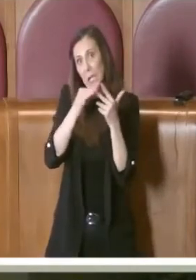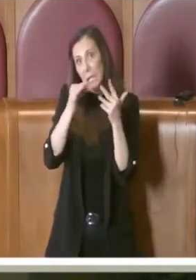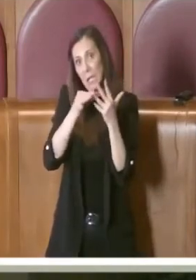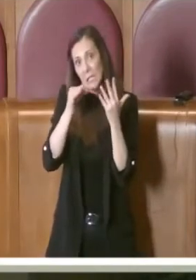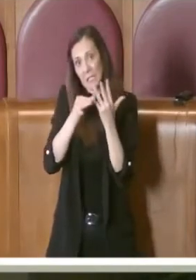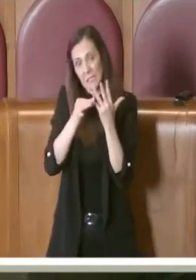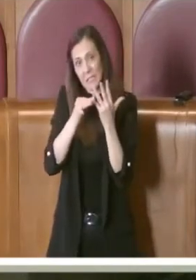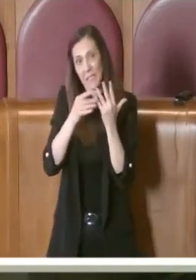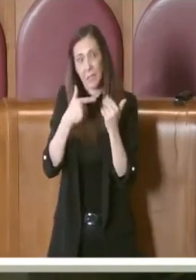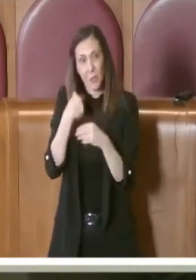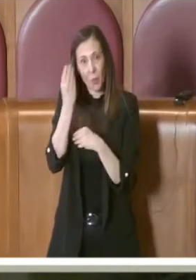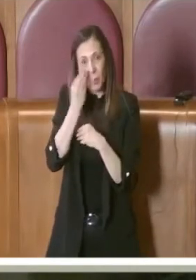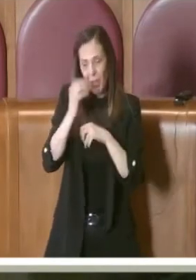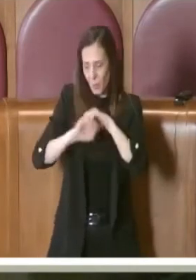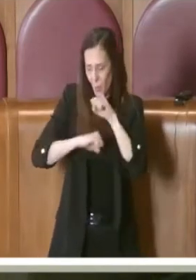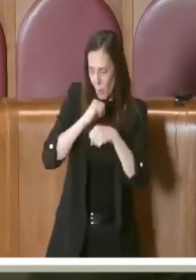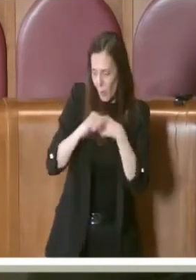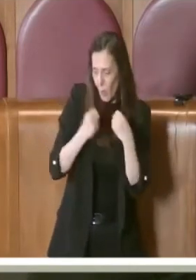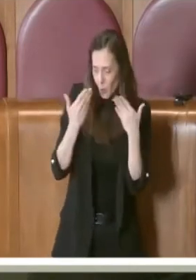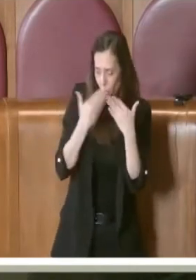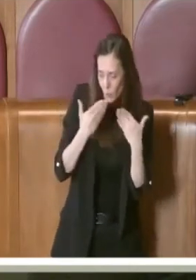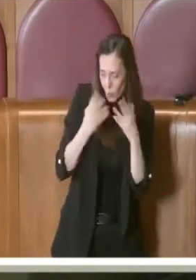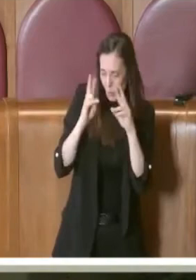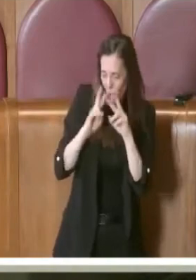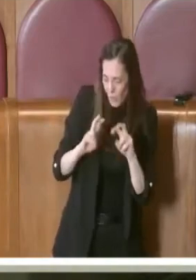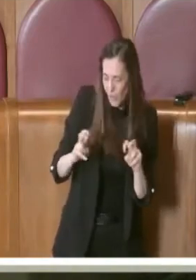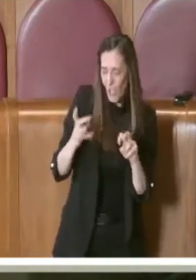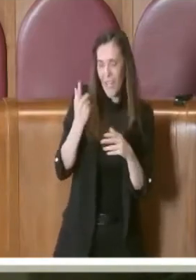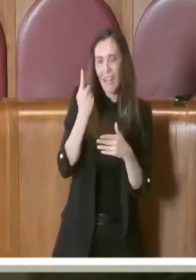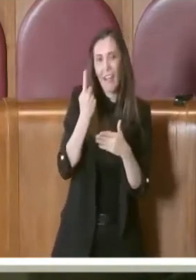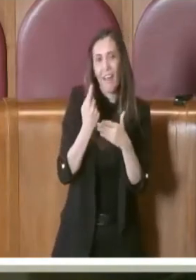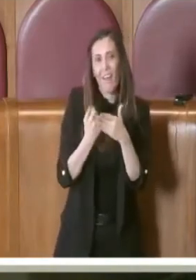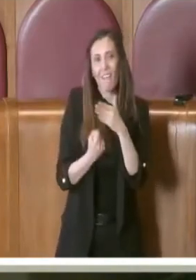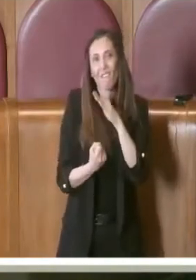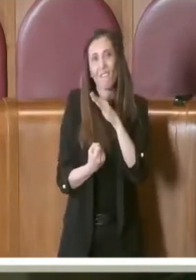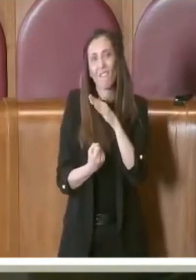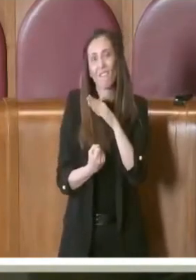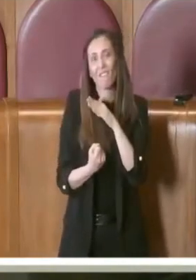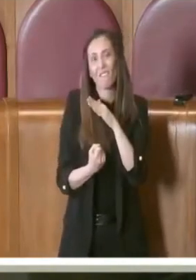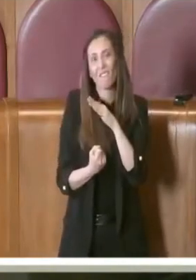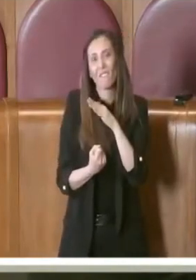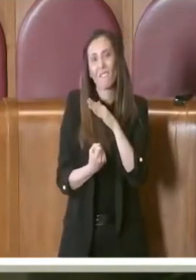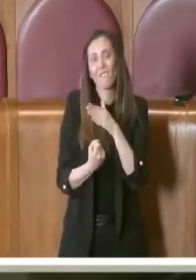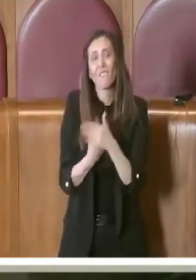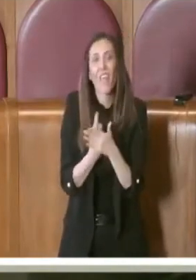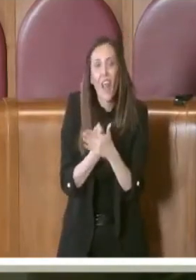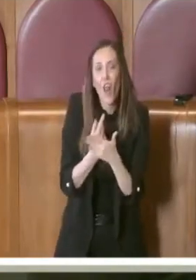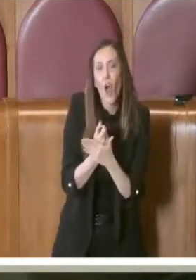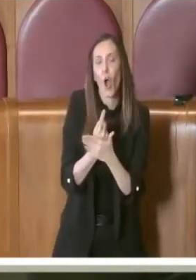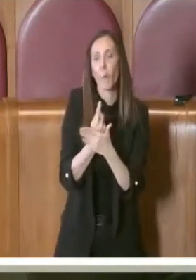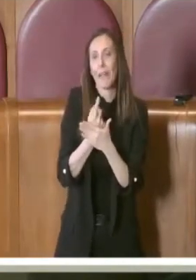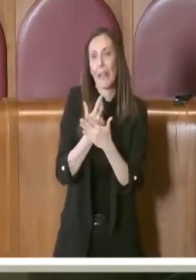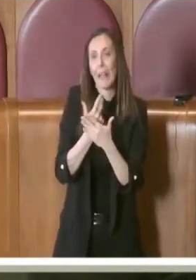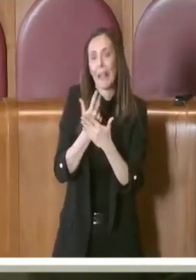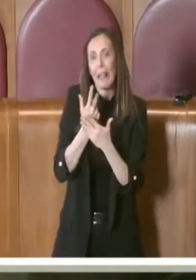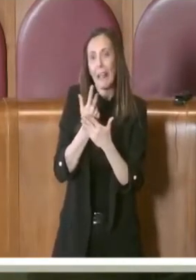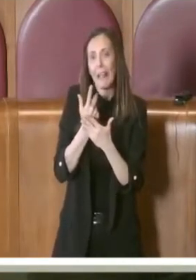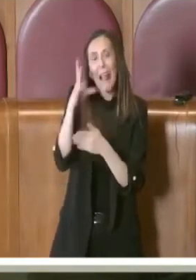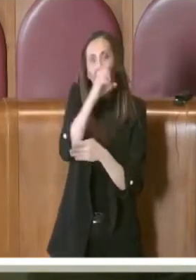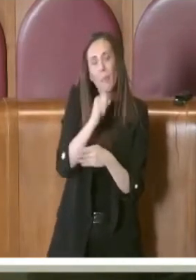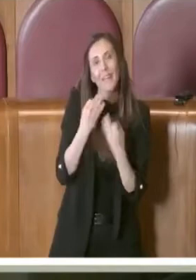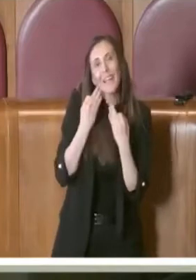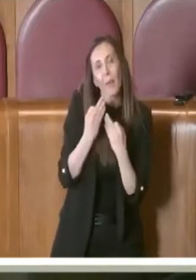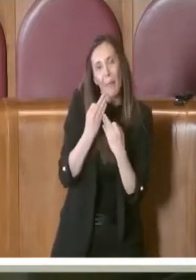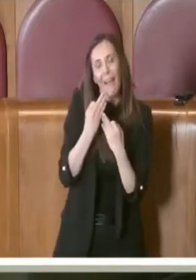parte di tutti, perché lo studio, la ricerca, capire i fenomeni è sempre una cosa opportuna, però di questa cosa io sono